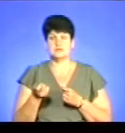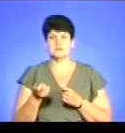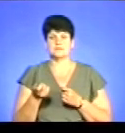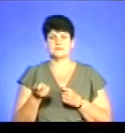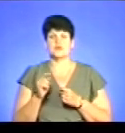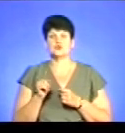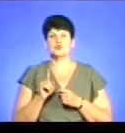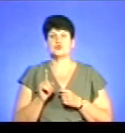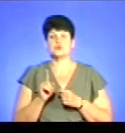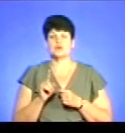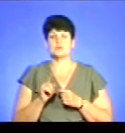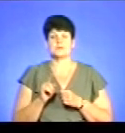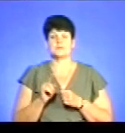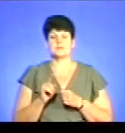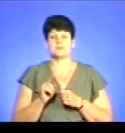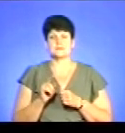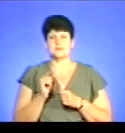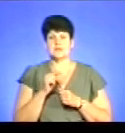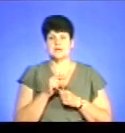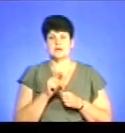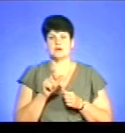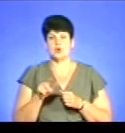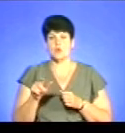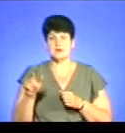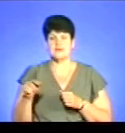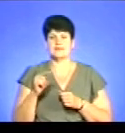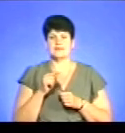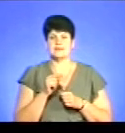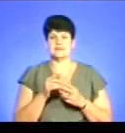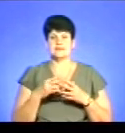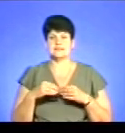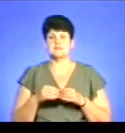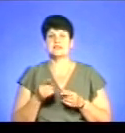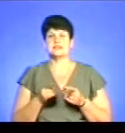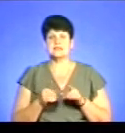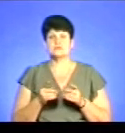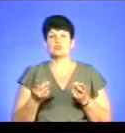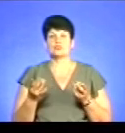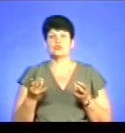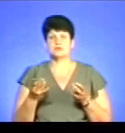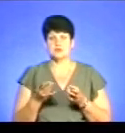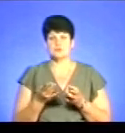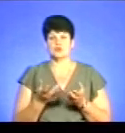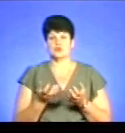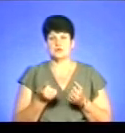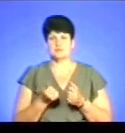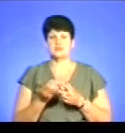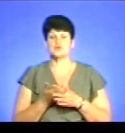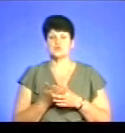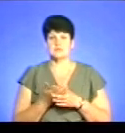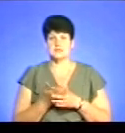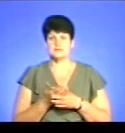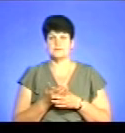щоб ті громадяни, щоб ті сім'ї, які дійсно потребують отримання субсидій,